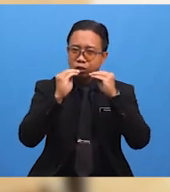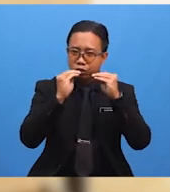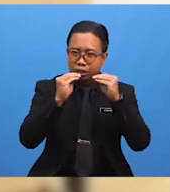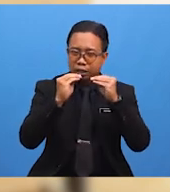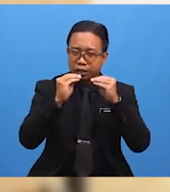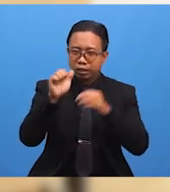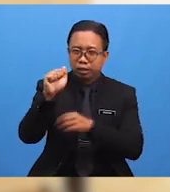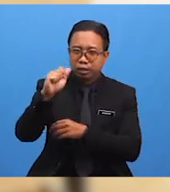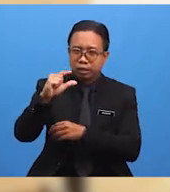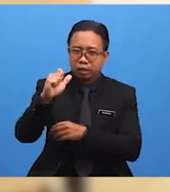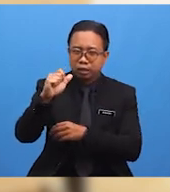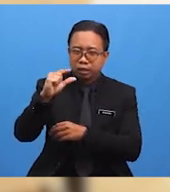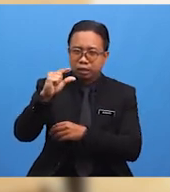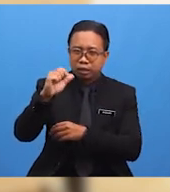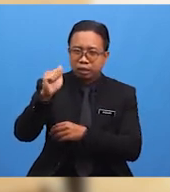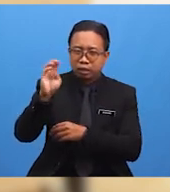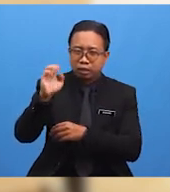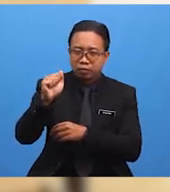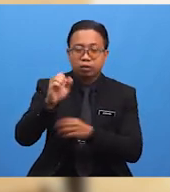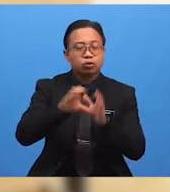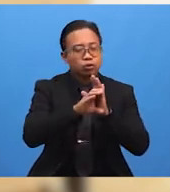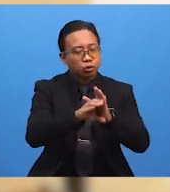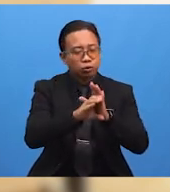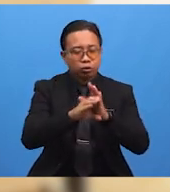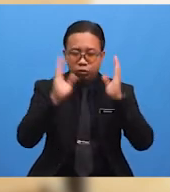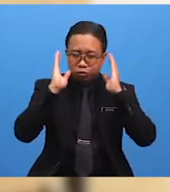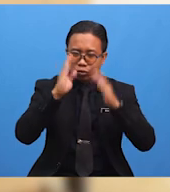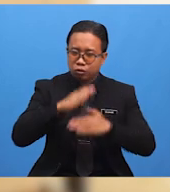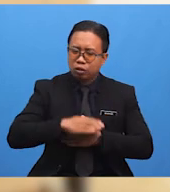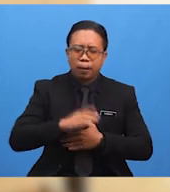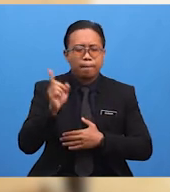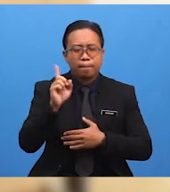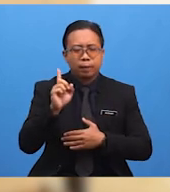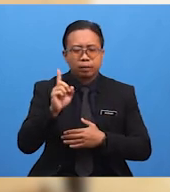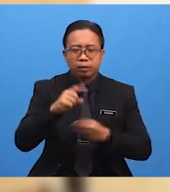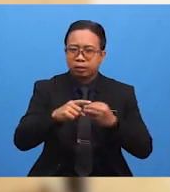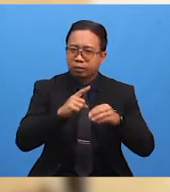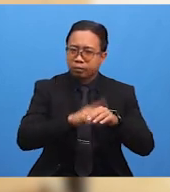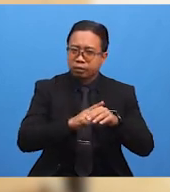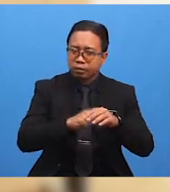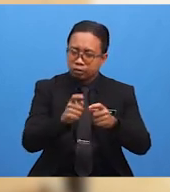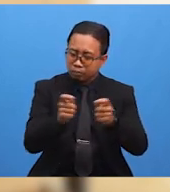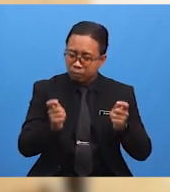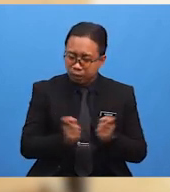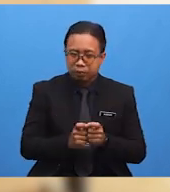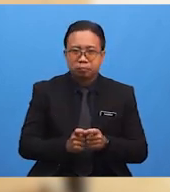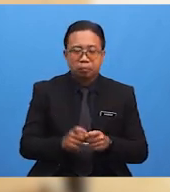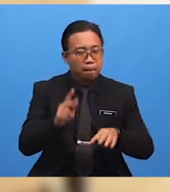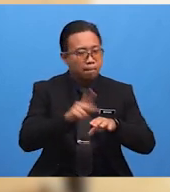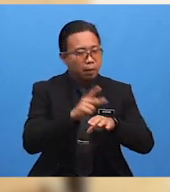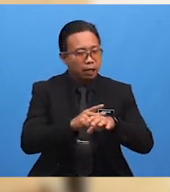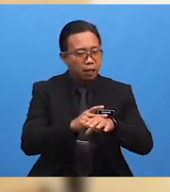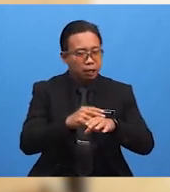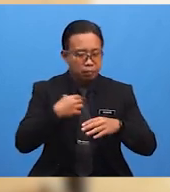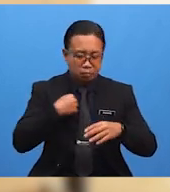Seperti Menunaikan Solat Dalam Apa Jual Keadaan Berpakaian Menutup